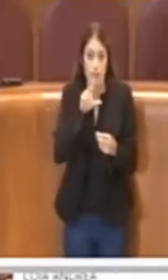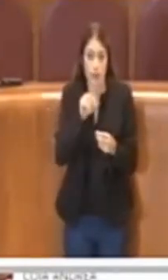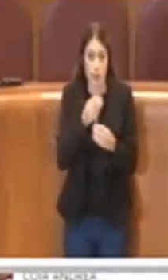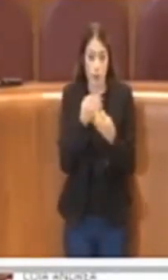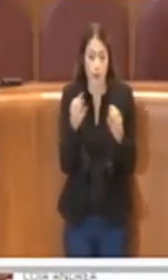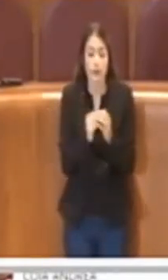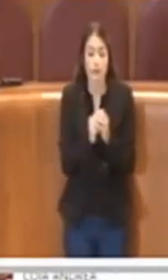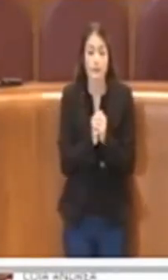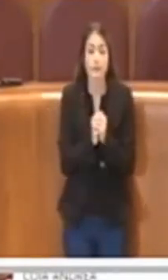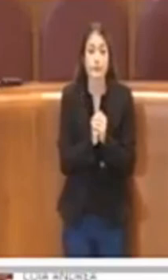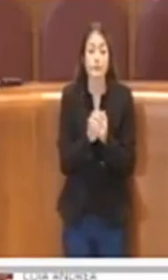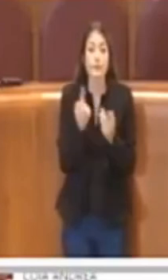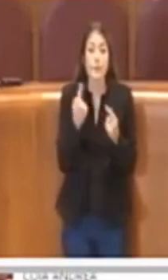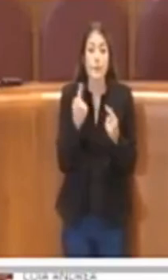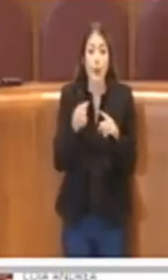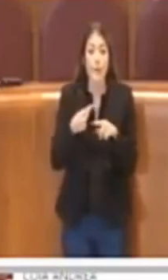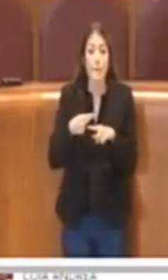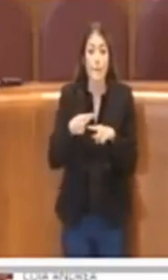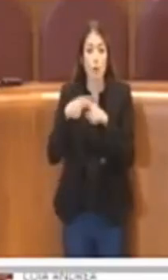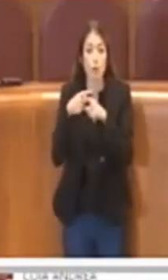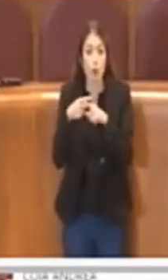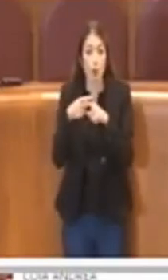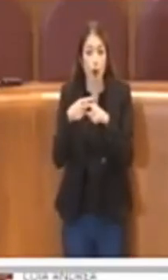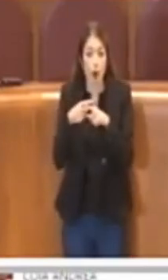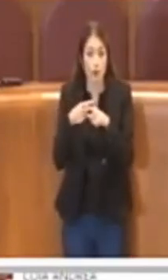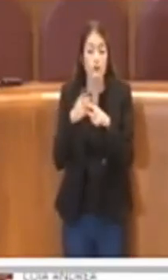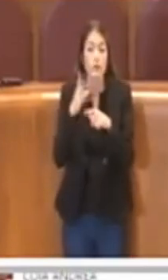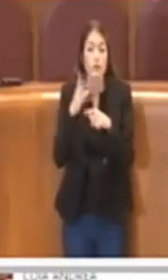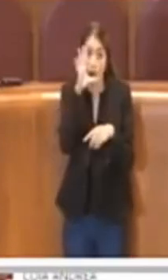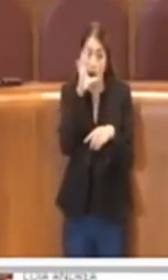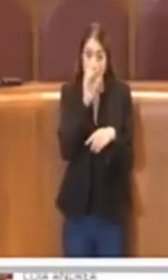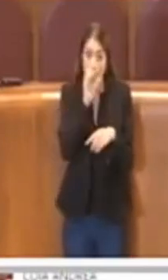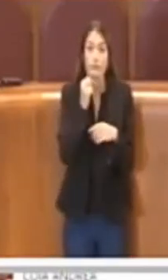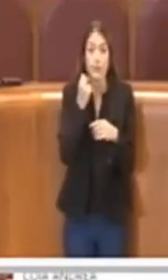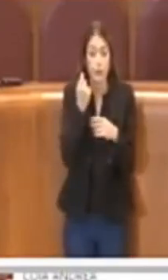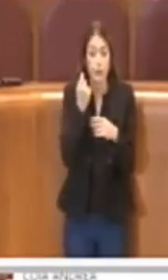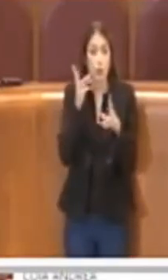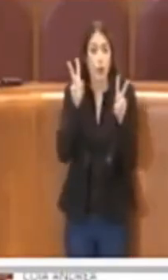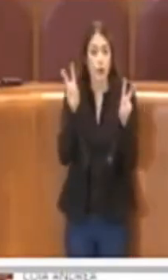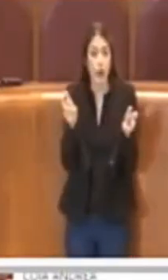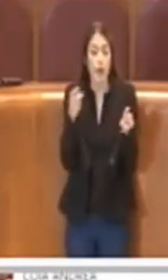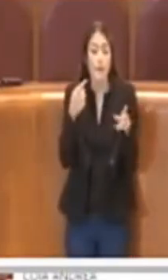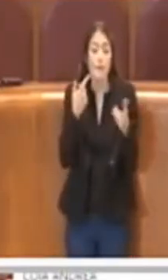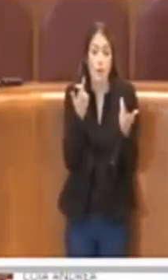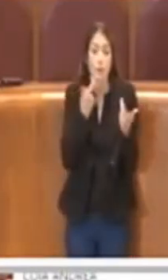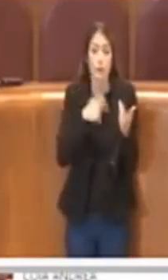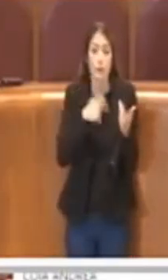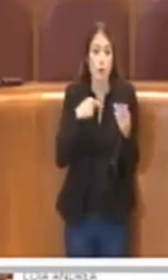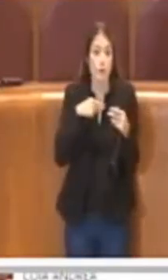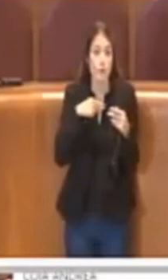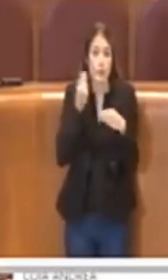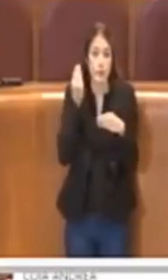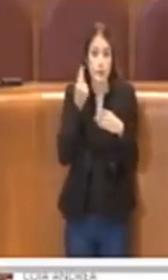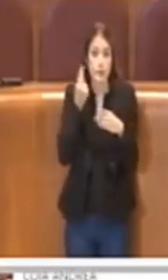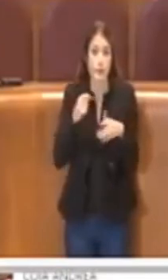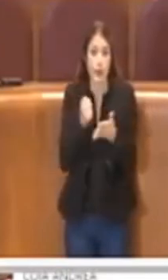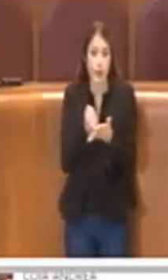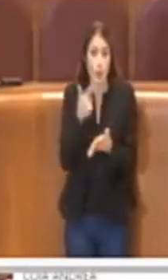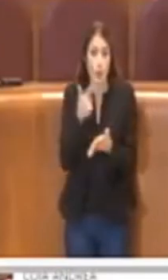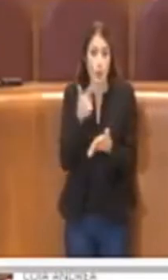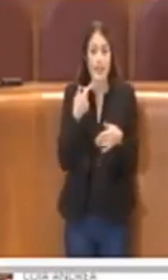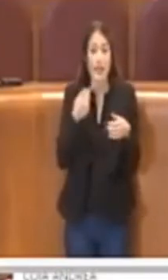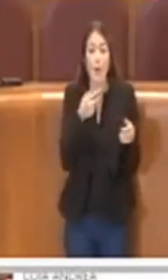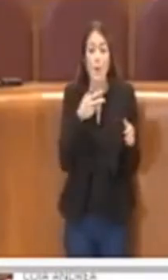maggioranza pone un'attenzione molto elevata a questo tema perché è un tema che noi sentiamo, crediamo che la mobilità